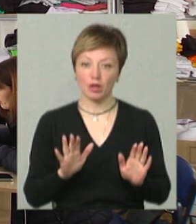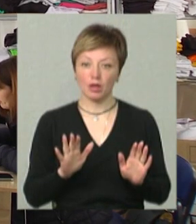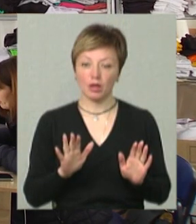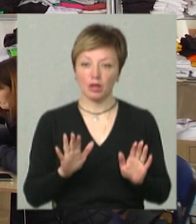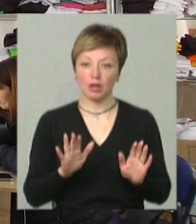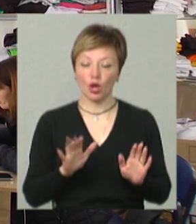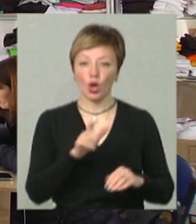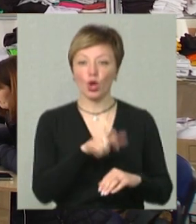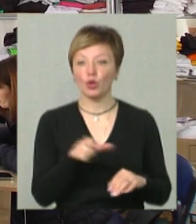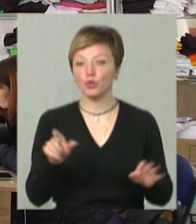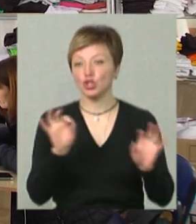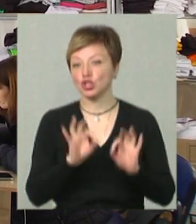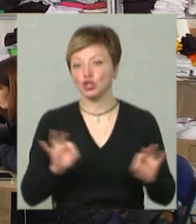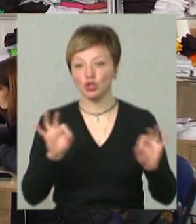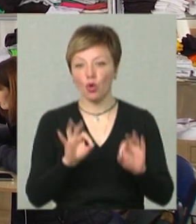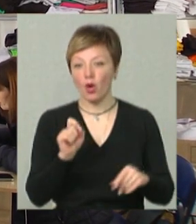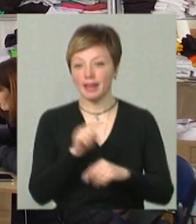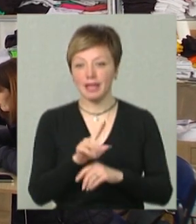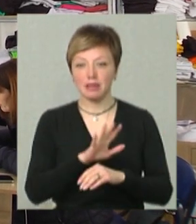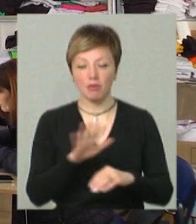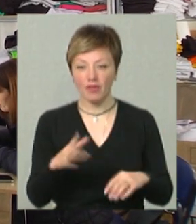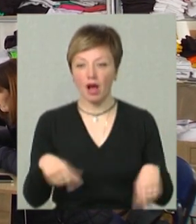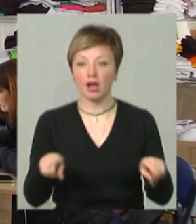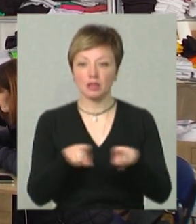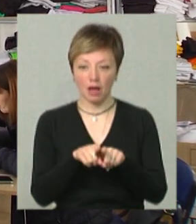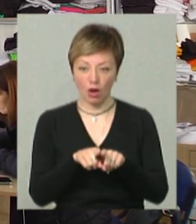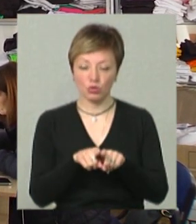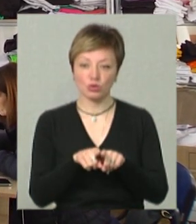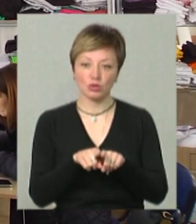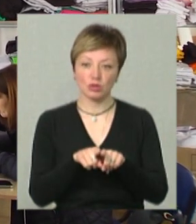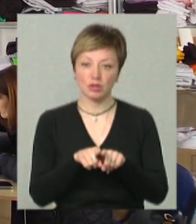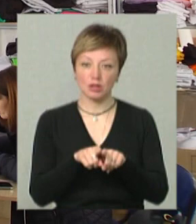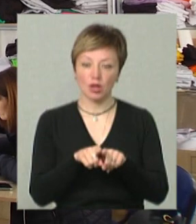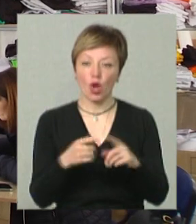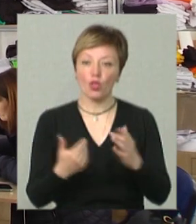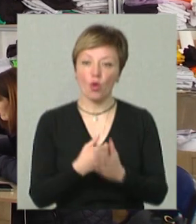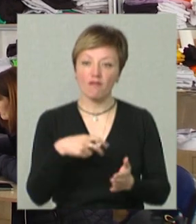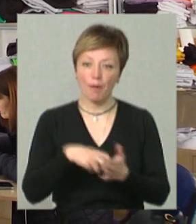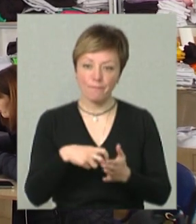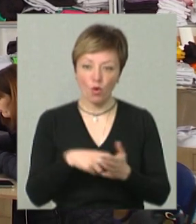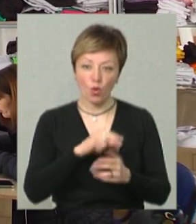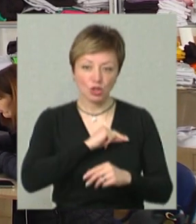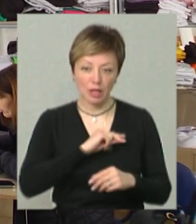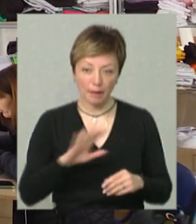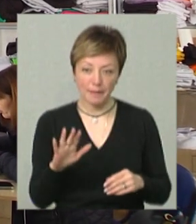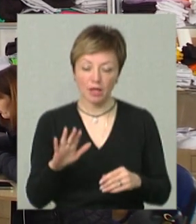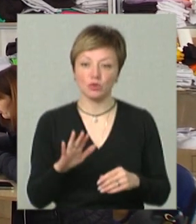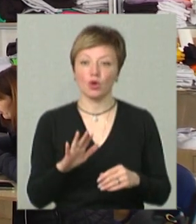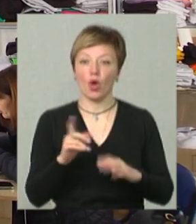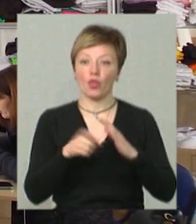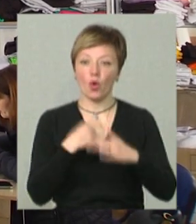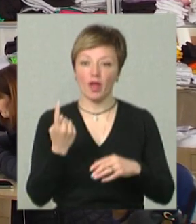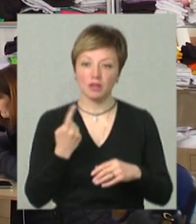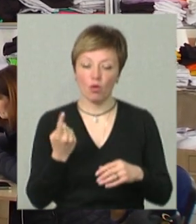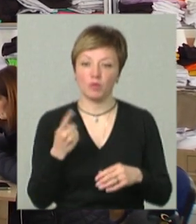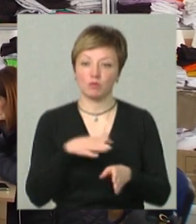нічого не замовляють, а також Нова Пошта не працює, в Донецькій